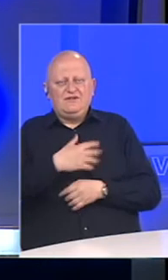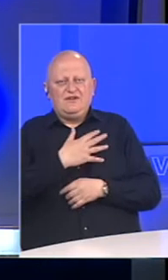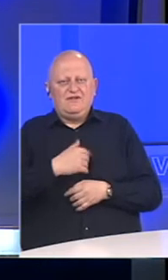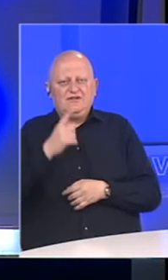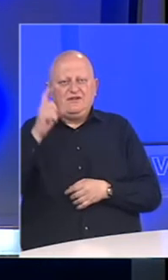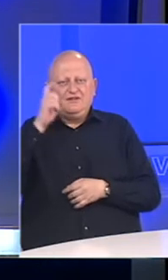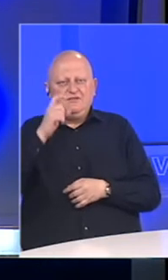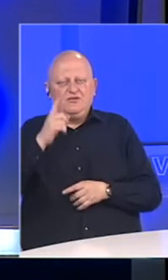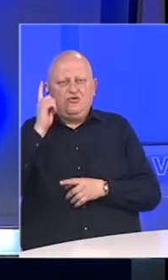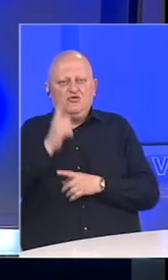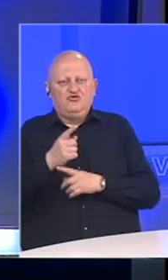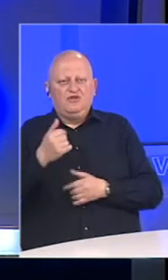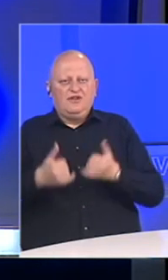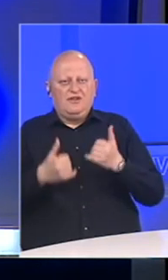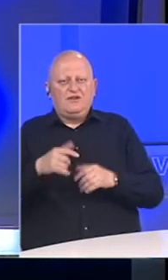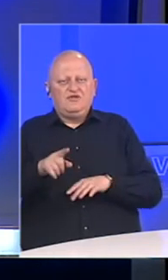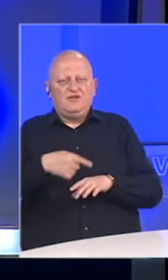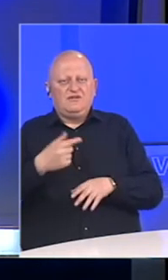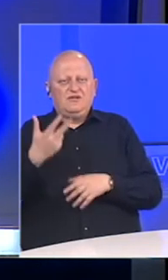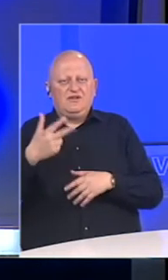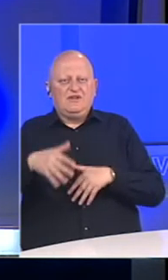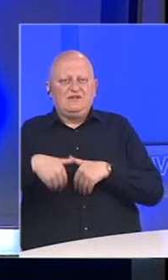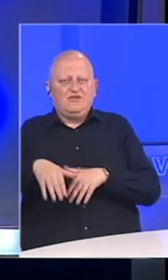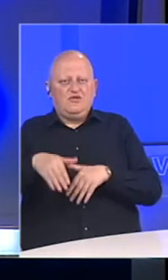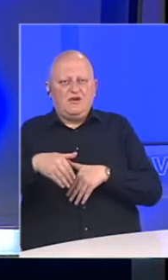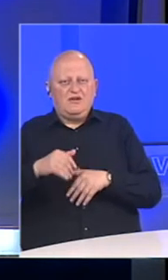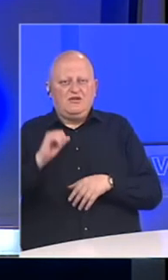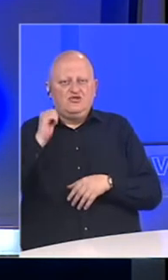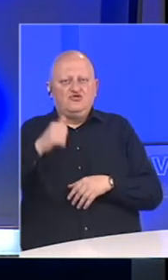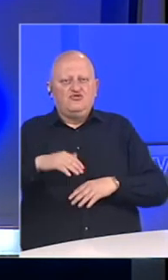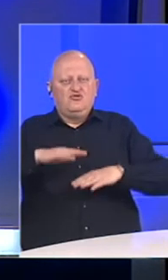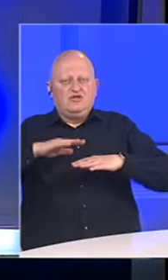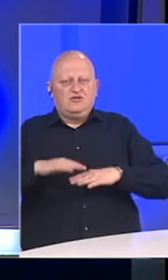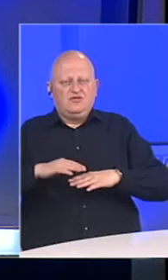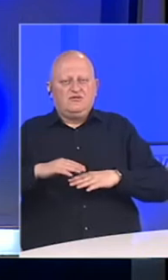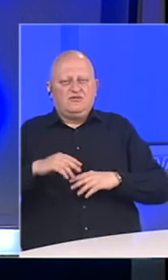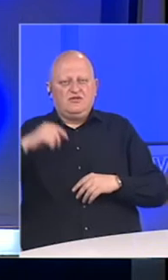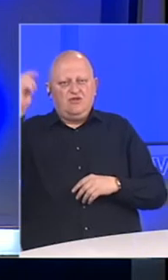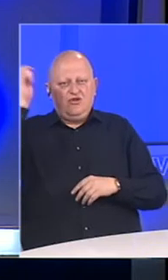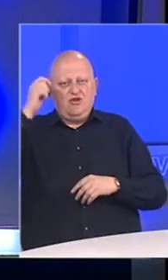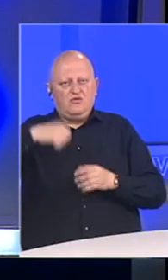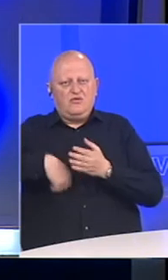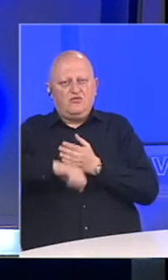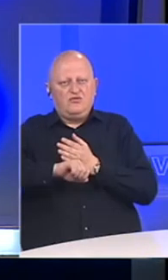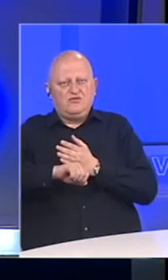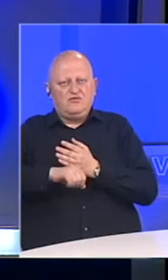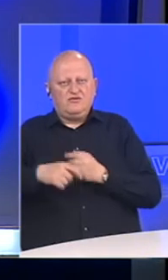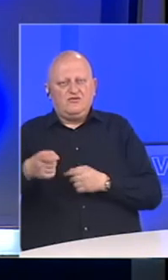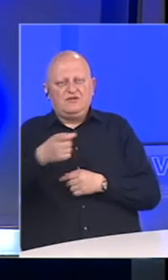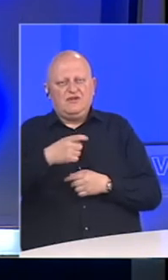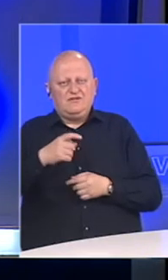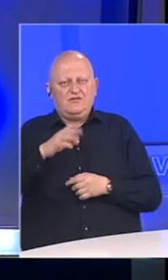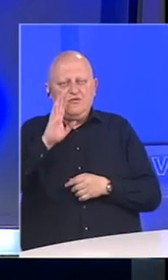savezi Hrvatske i Srbije su odlučili da se takmičenje nastavlja 30. maja. Sutra će zasjedati izvršni odbor